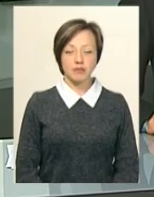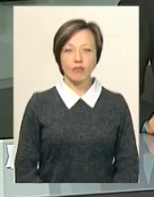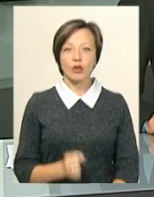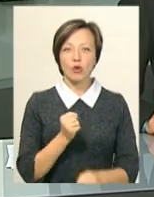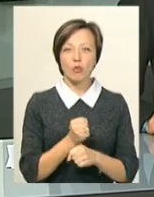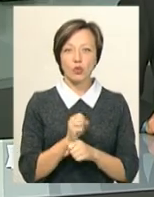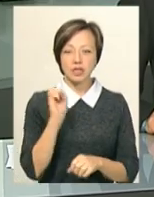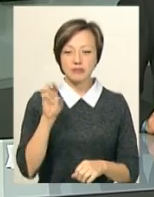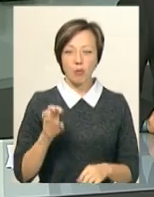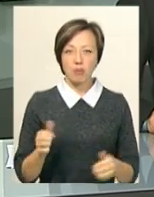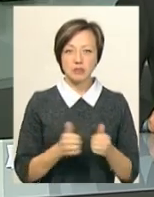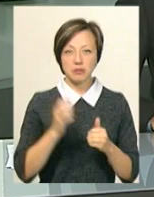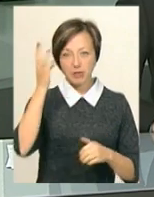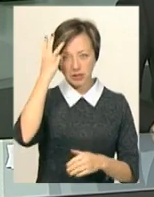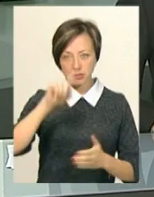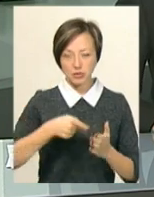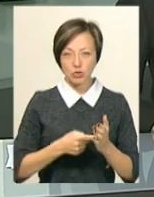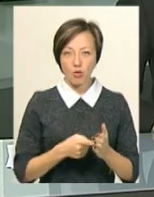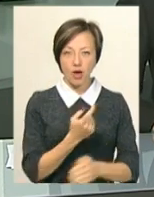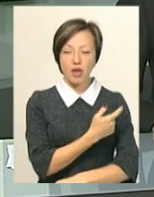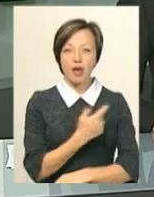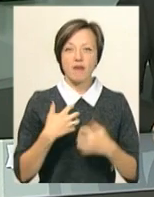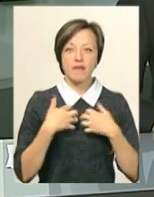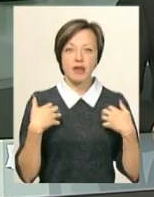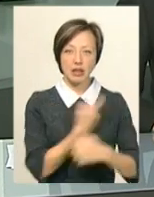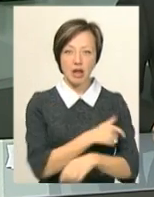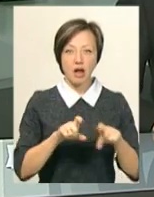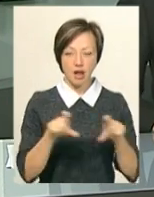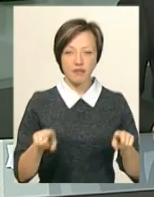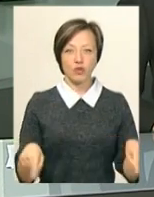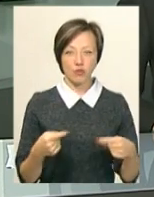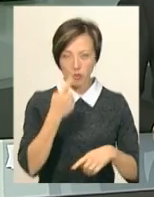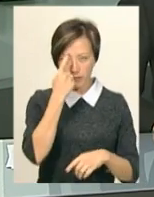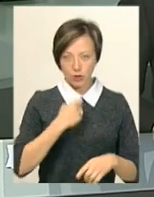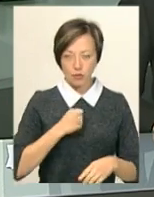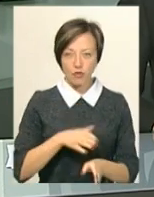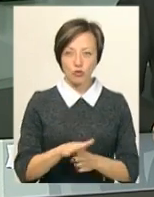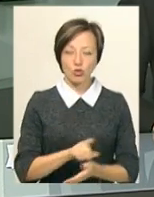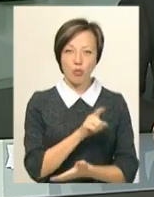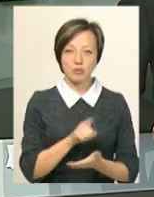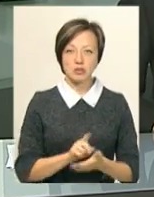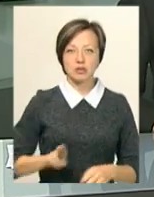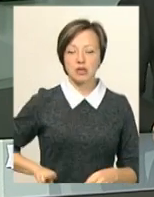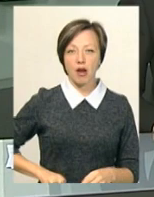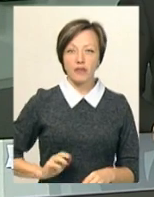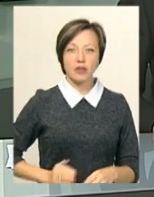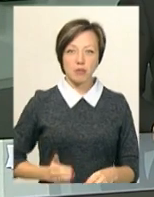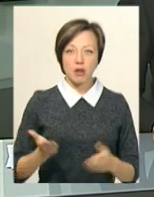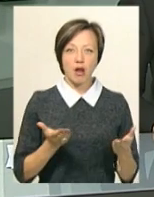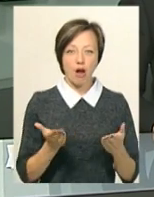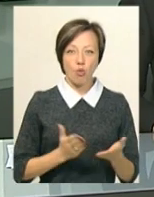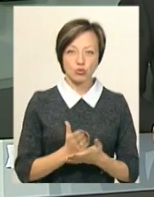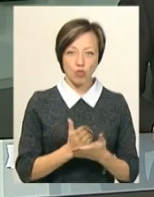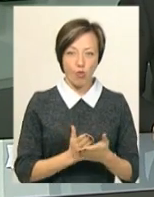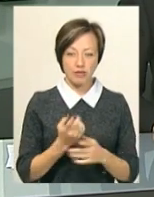Роботу світлофора поблизу Хмельницької міської ветлікарні сьогодні відновили. Про це нам повідомив виконуючий обов'язки директора фірми, яка його